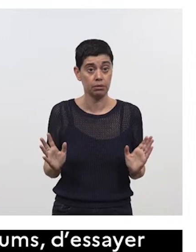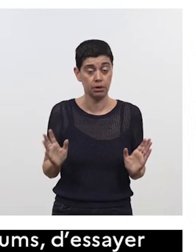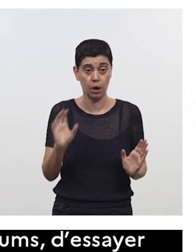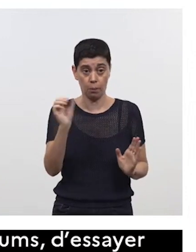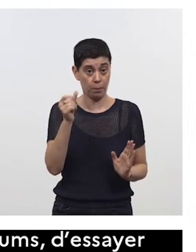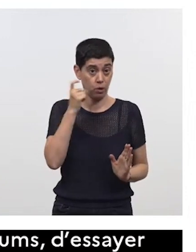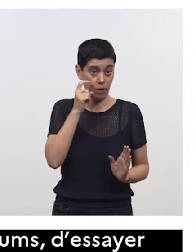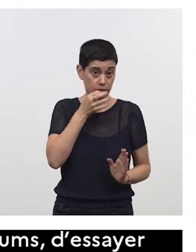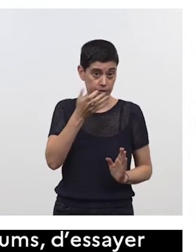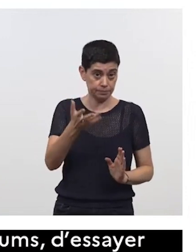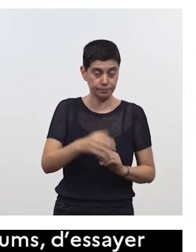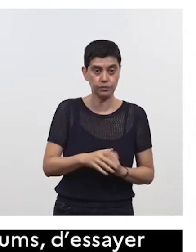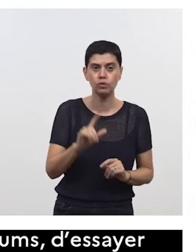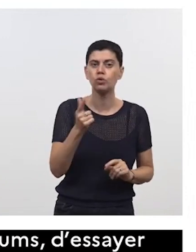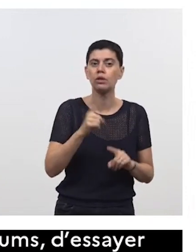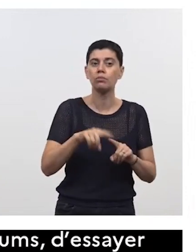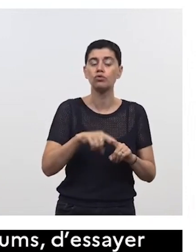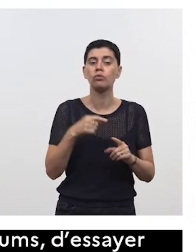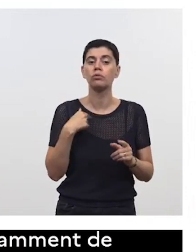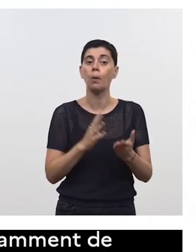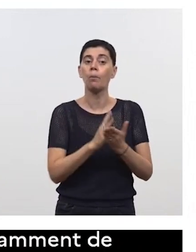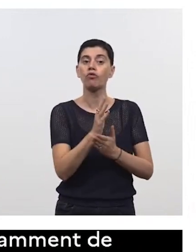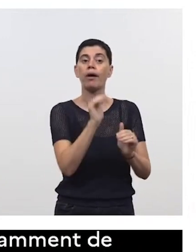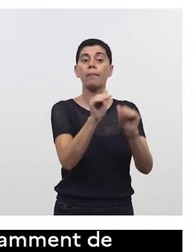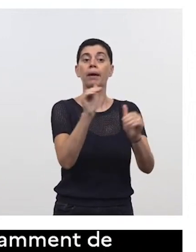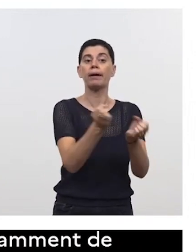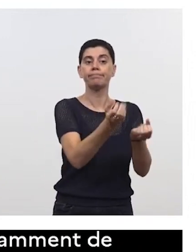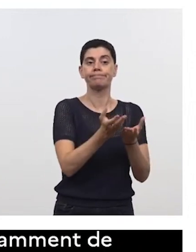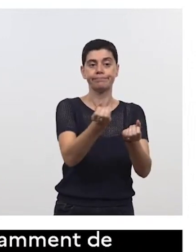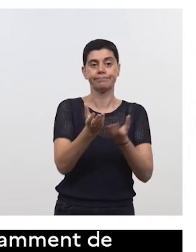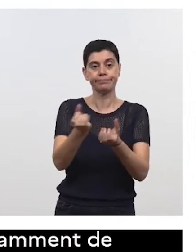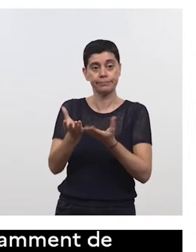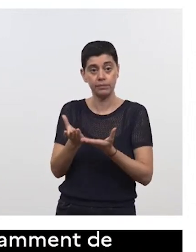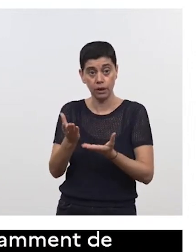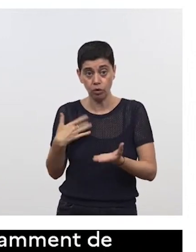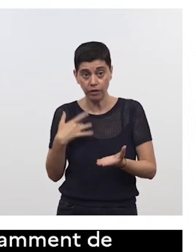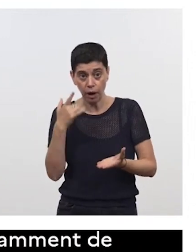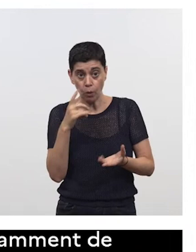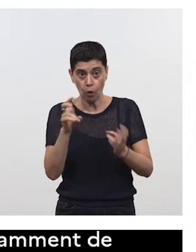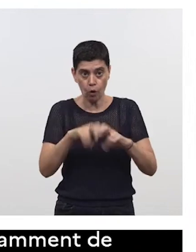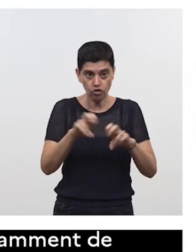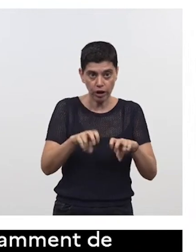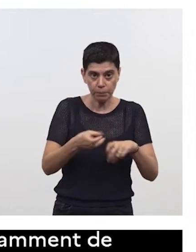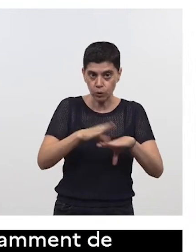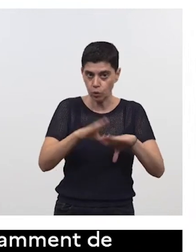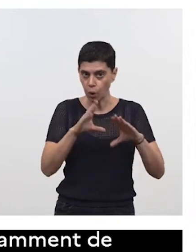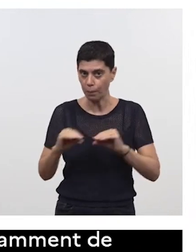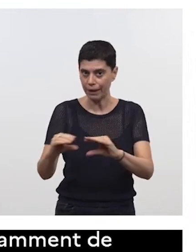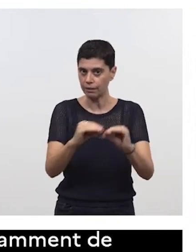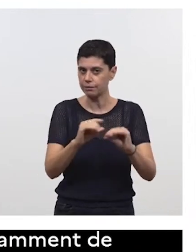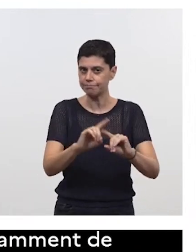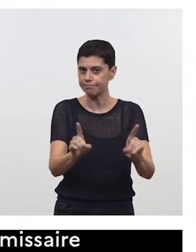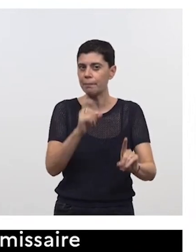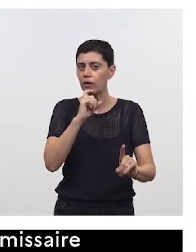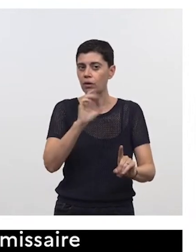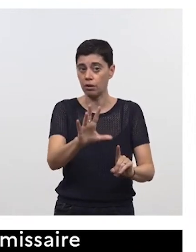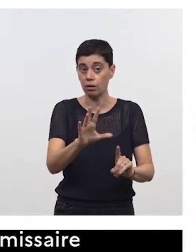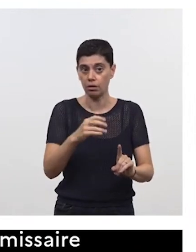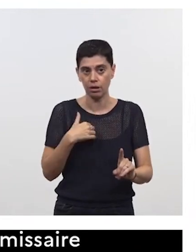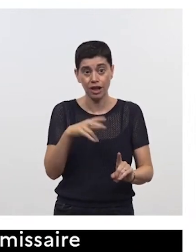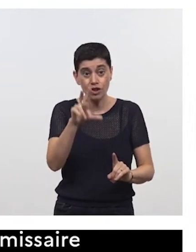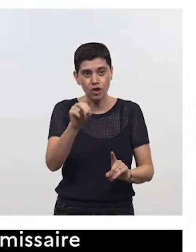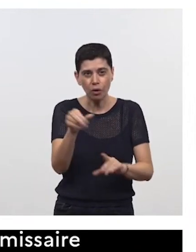Deuxième remarque, ça reste un appel à projet pour de la recherche théorique. On parle de 30 millions d'euros.